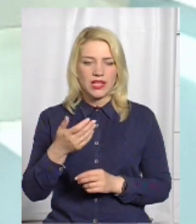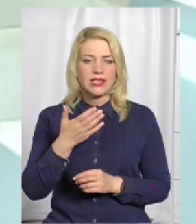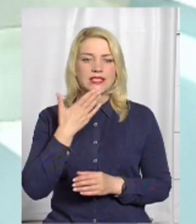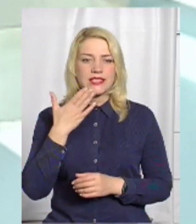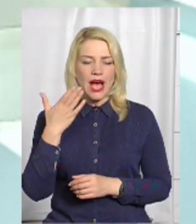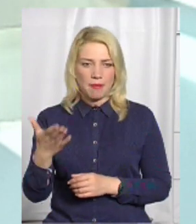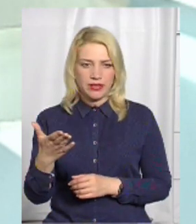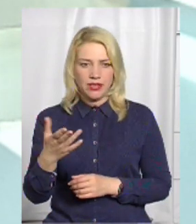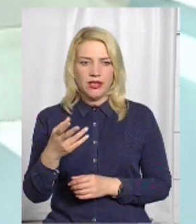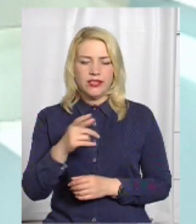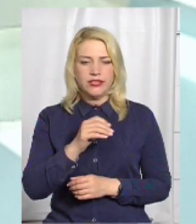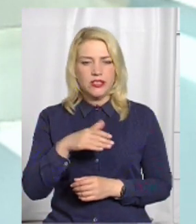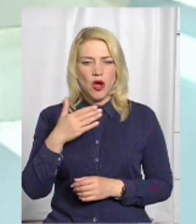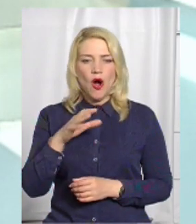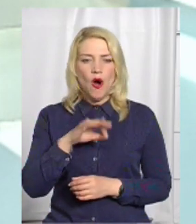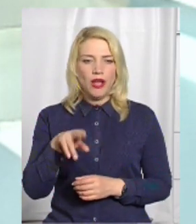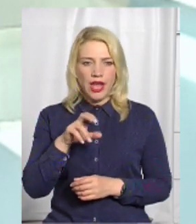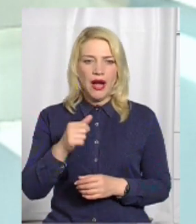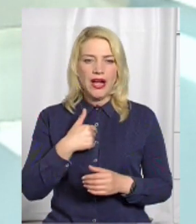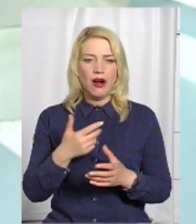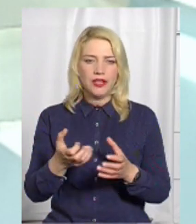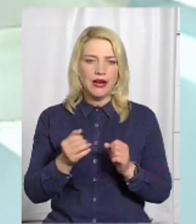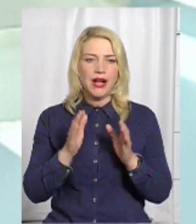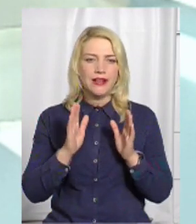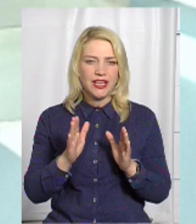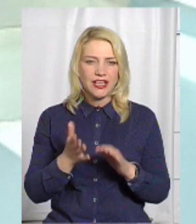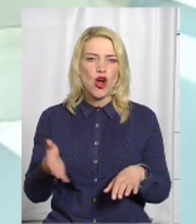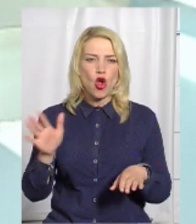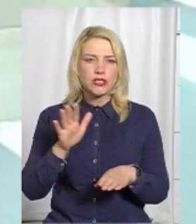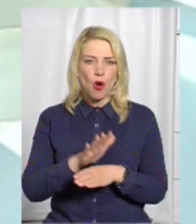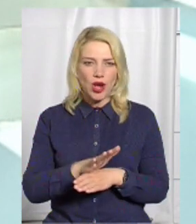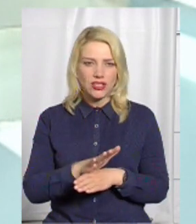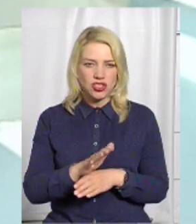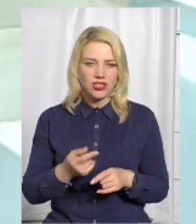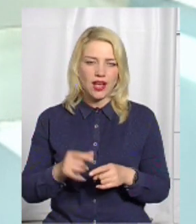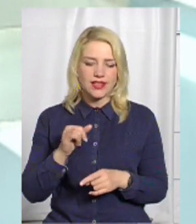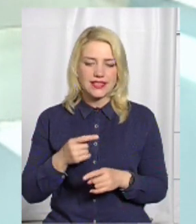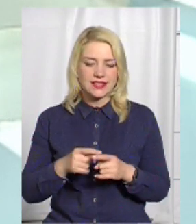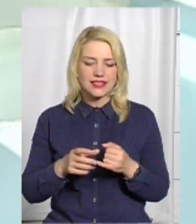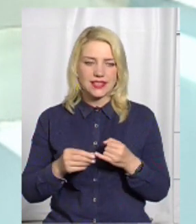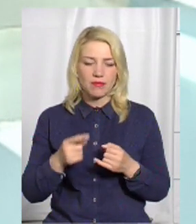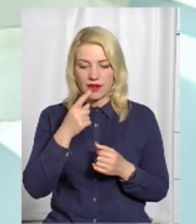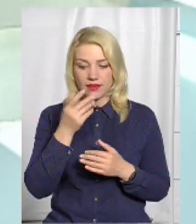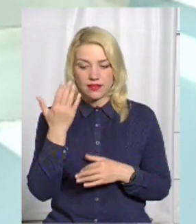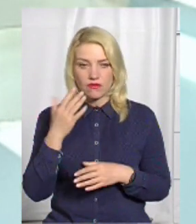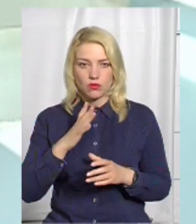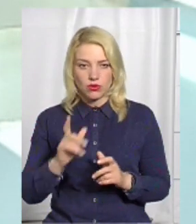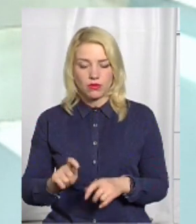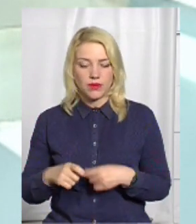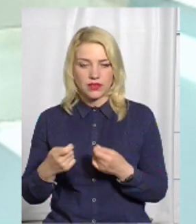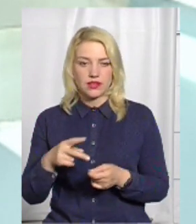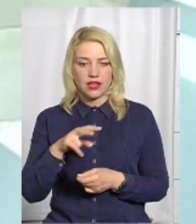зі сторони хода я тільки отримала розпорядження. І, до речі, ці землі не настільки давно були передані